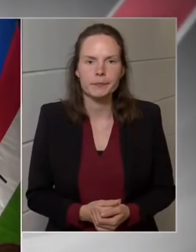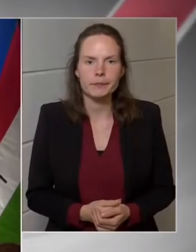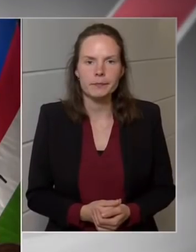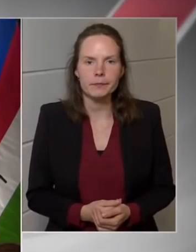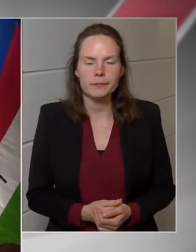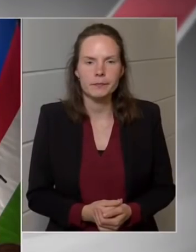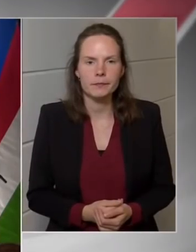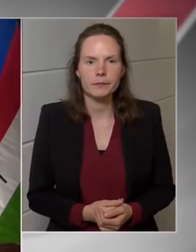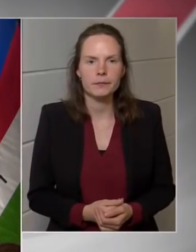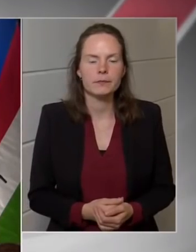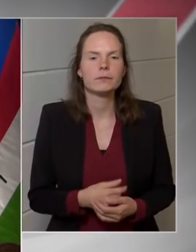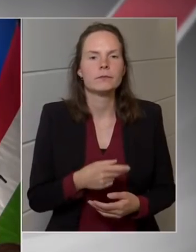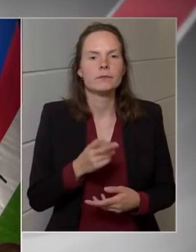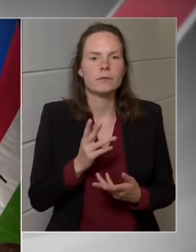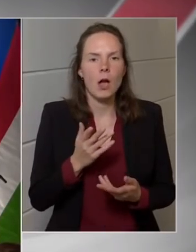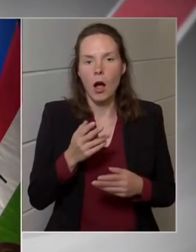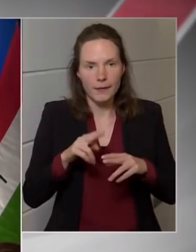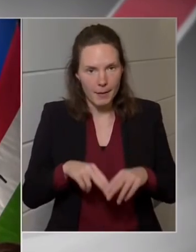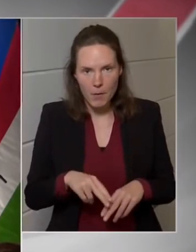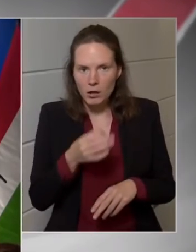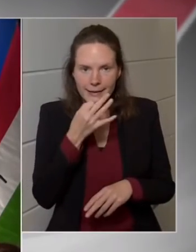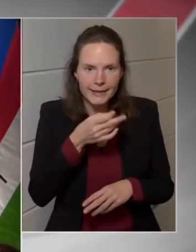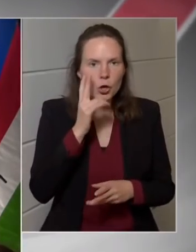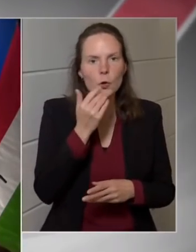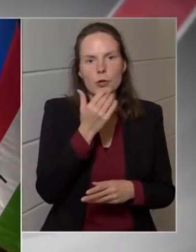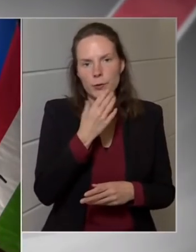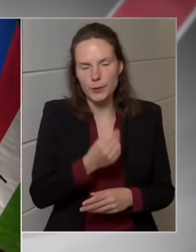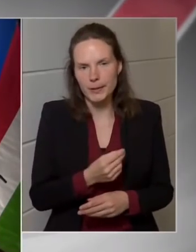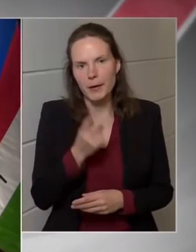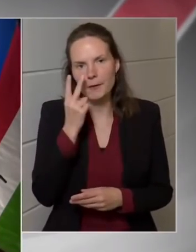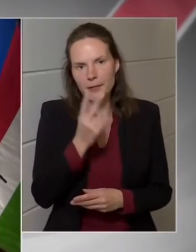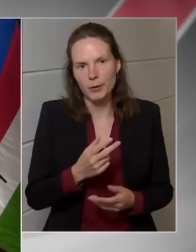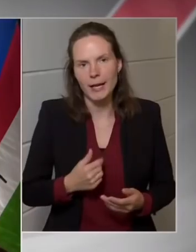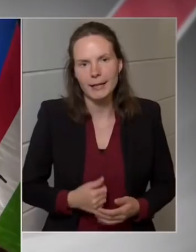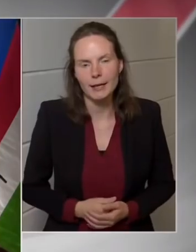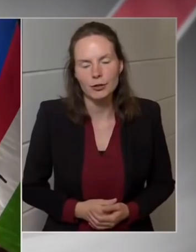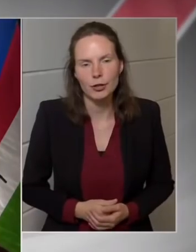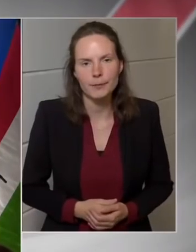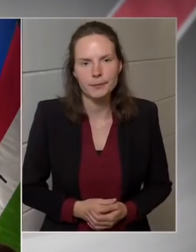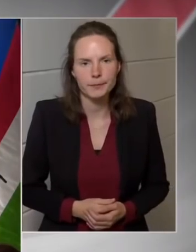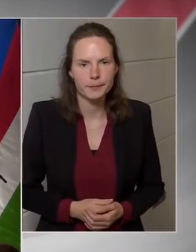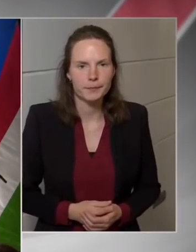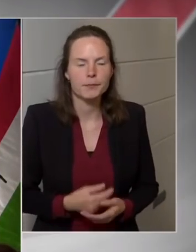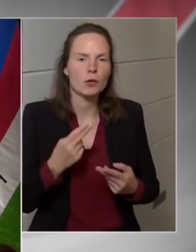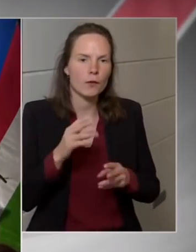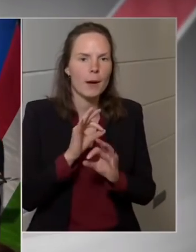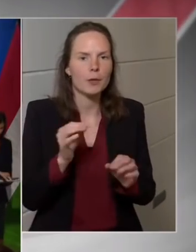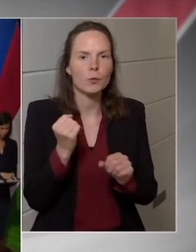Ha nem maradt a kérdés, akkor köszönjük szépen, viszont lehetese. Köszönöm szépen.